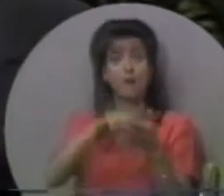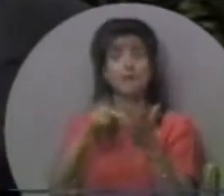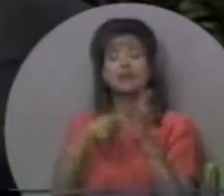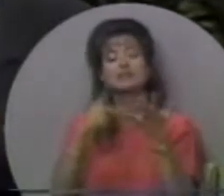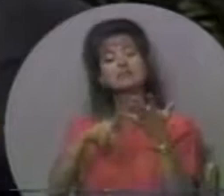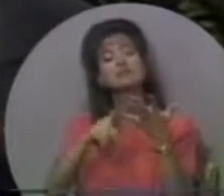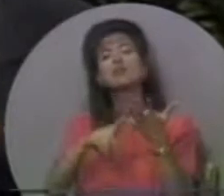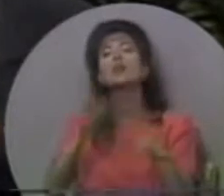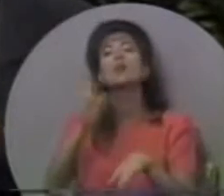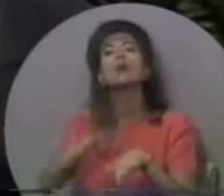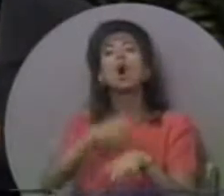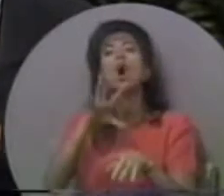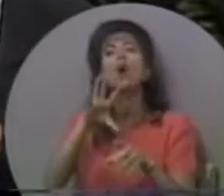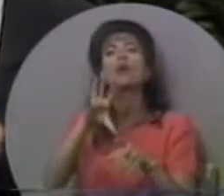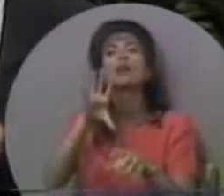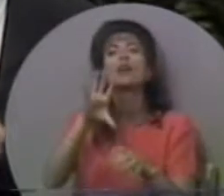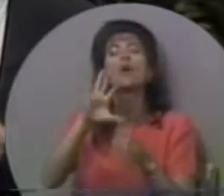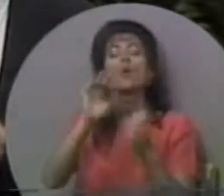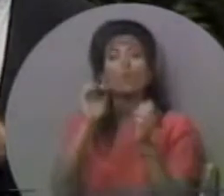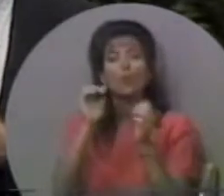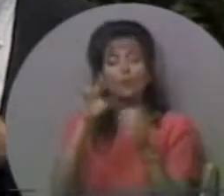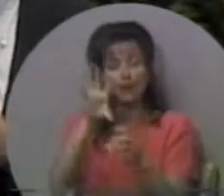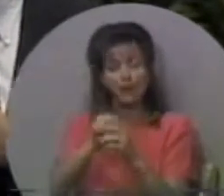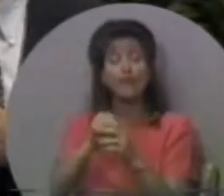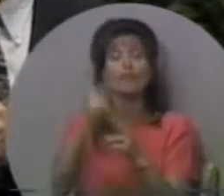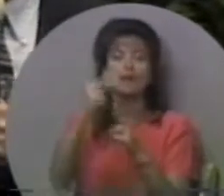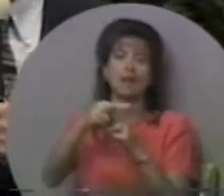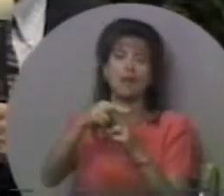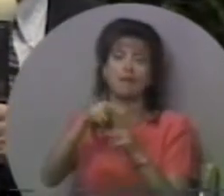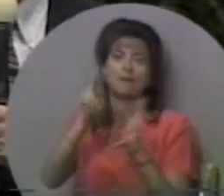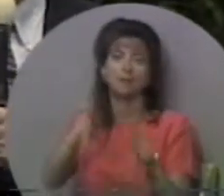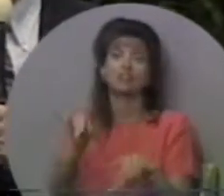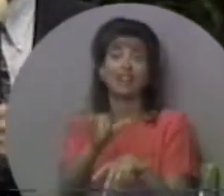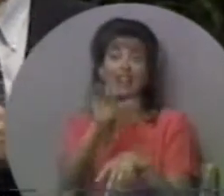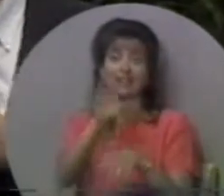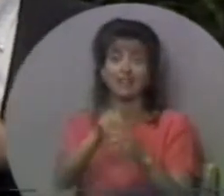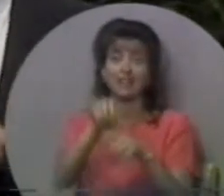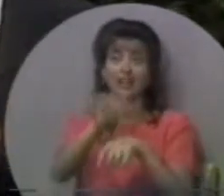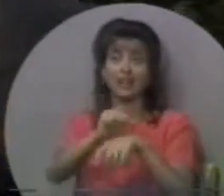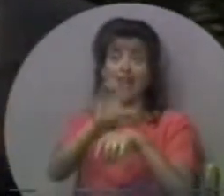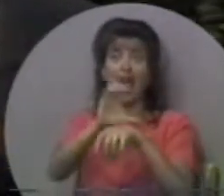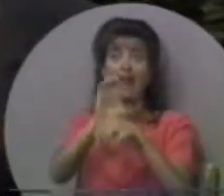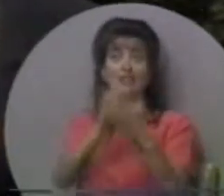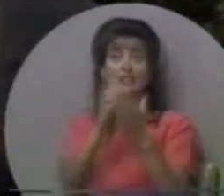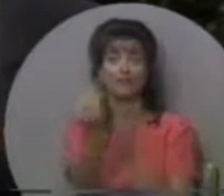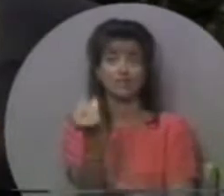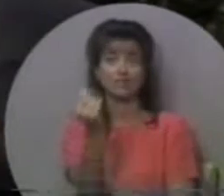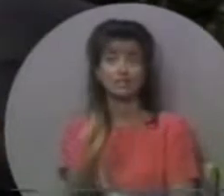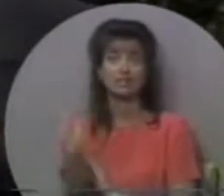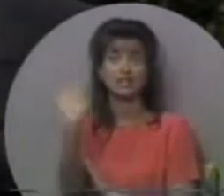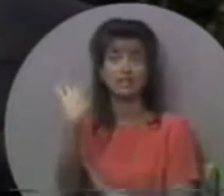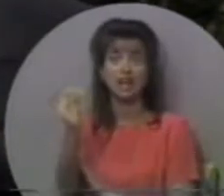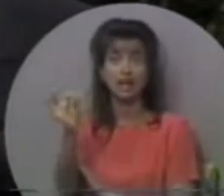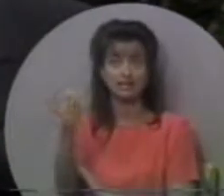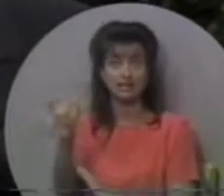покликаним в ім'я особи, як в дії 15.19,